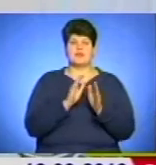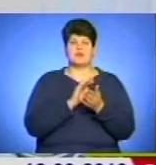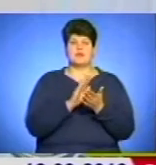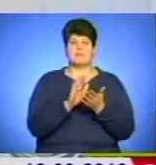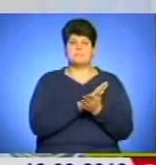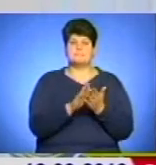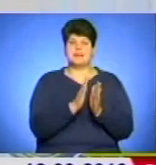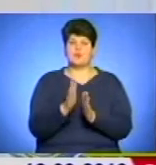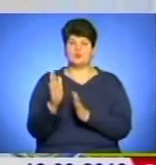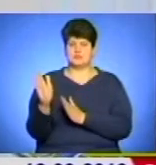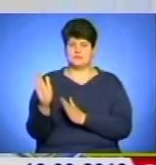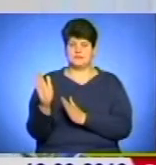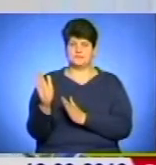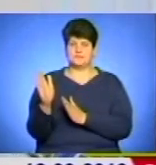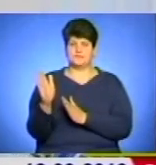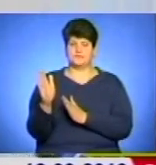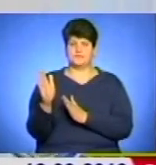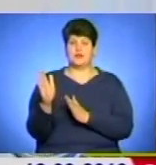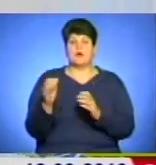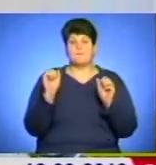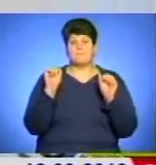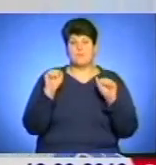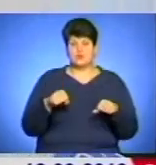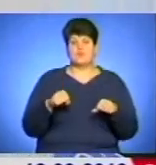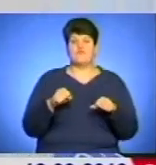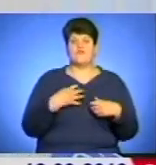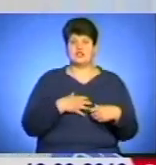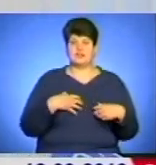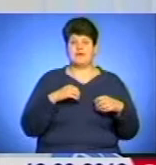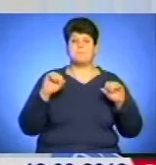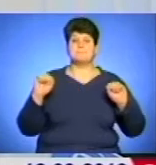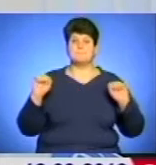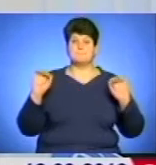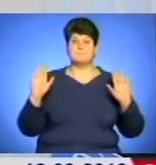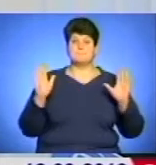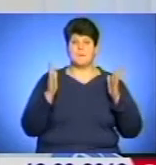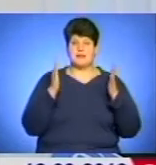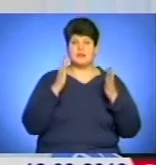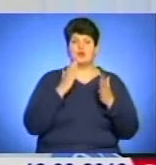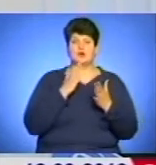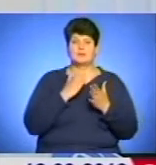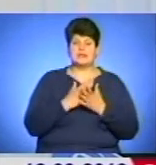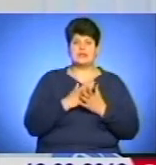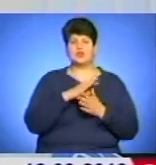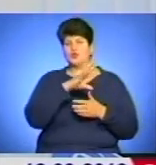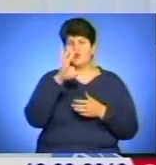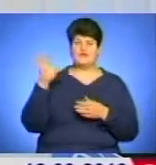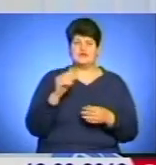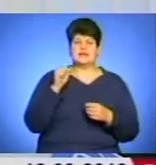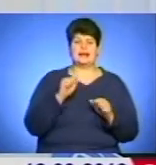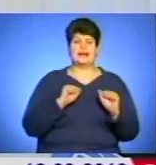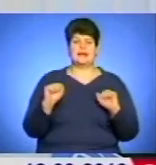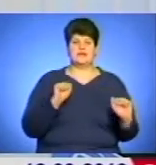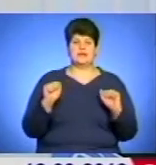Ну і важливим моментом є до всіх керівників